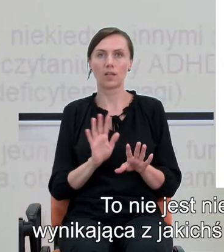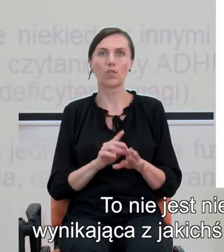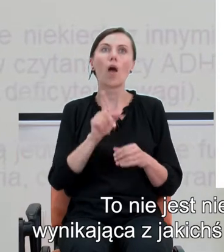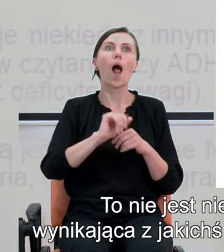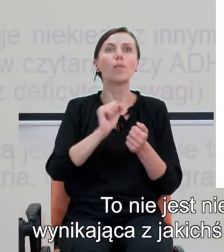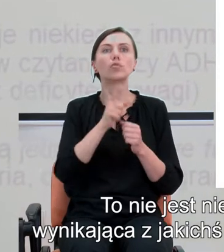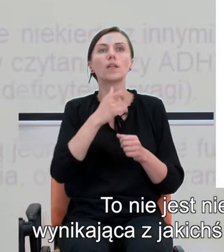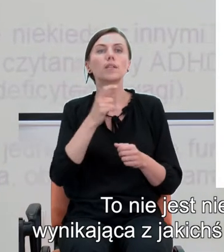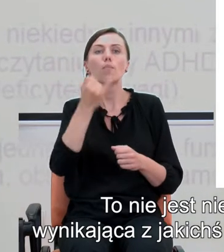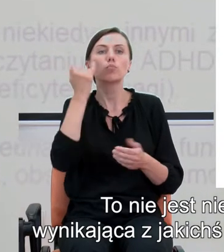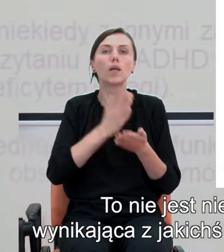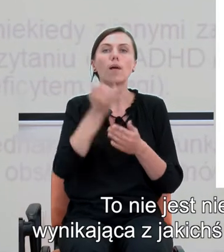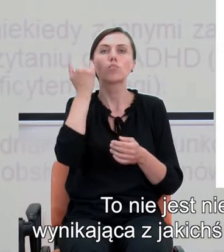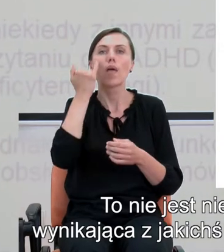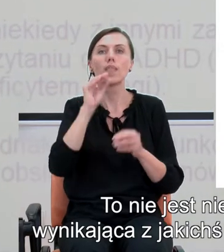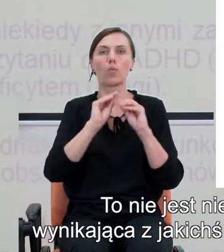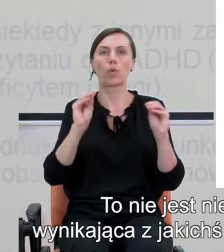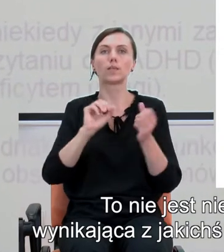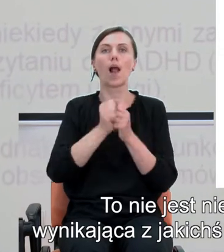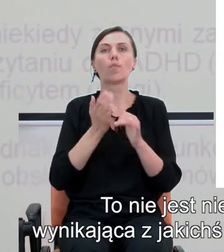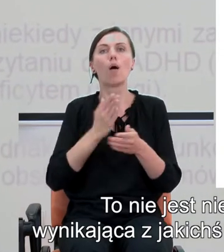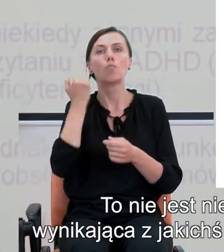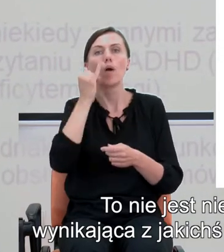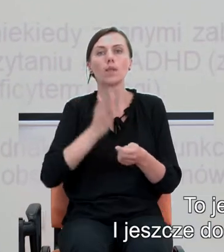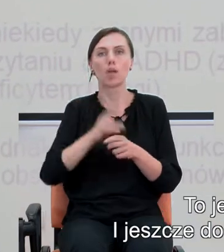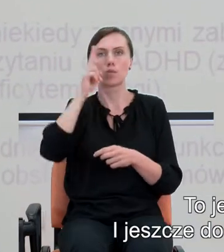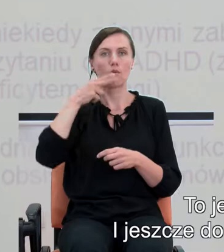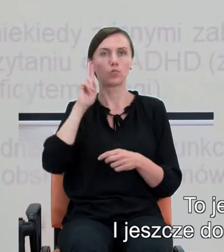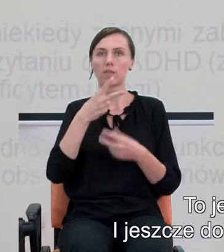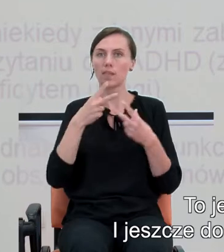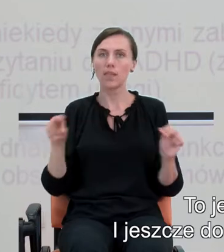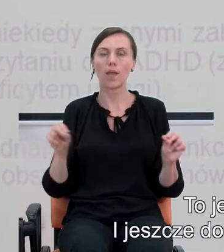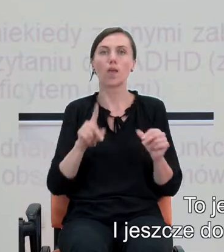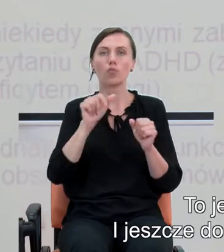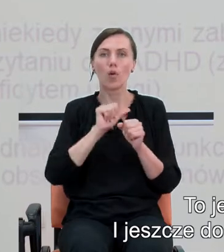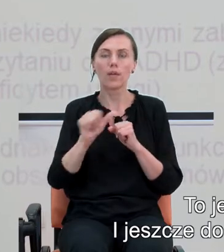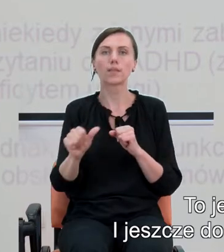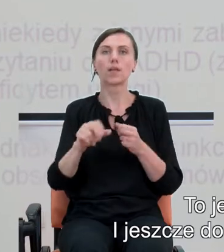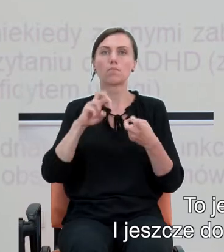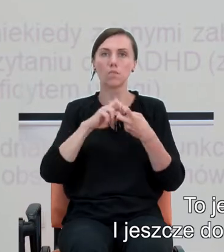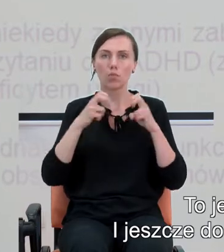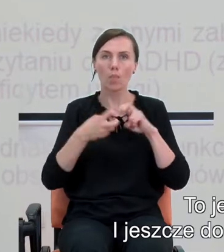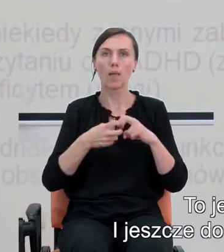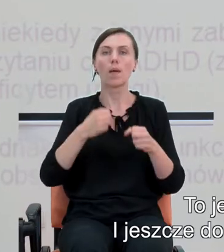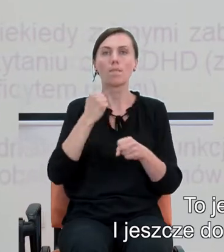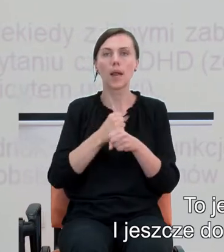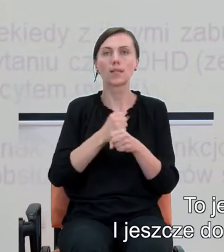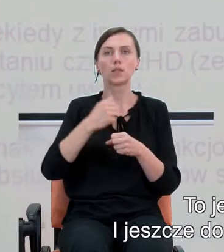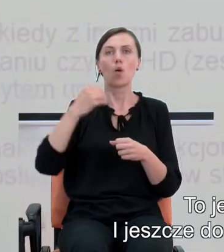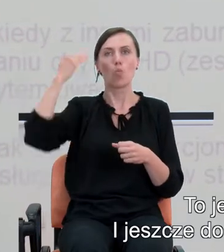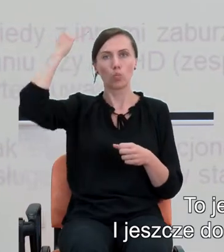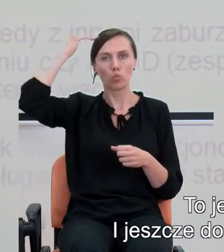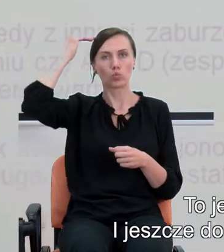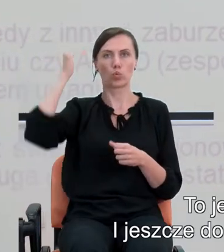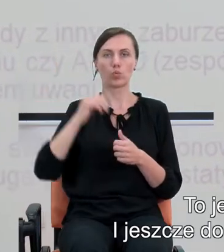błędów edukacyjnych czy błędów po stronie rodziców. To jest po prostu zaburzenie pracy mózgu.